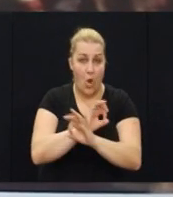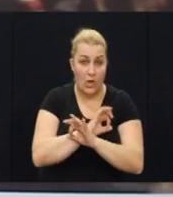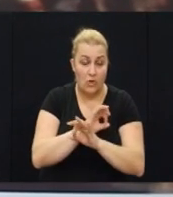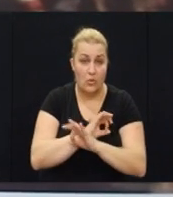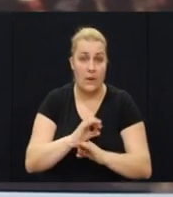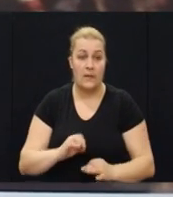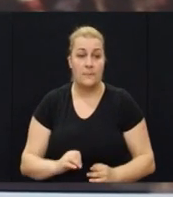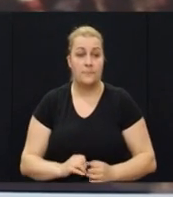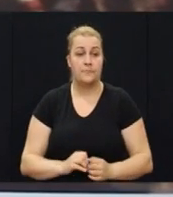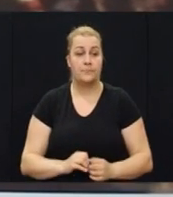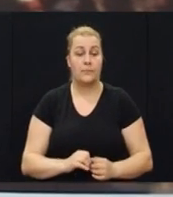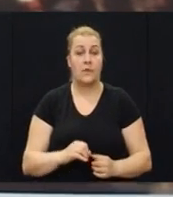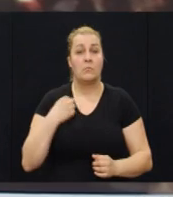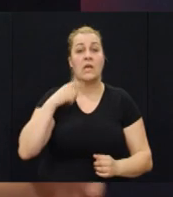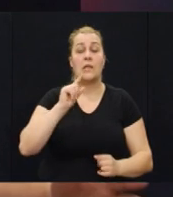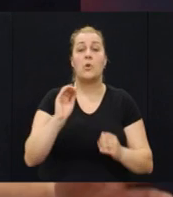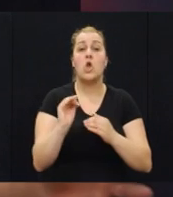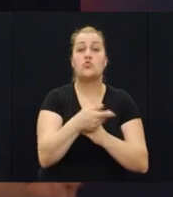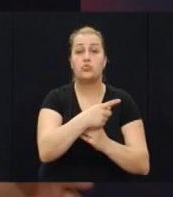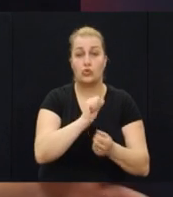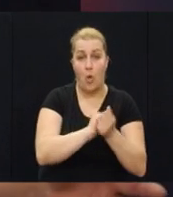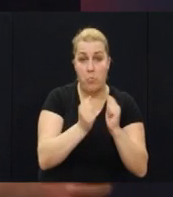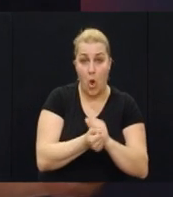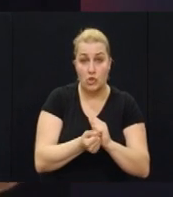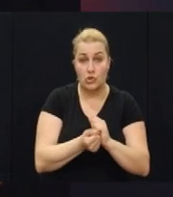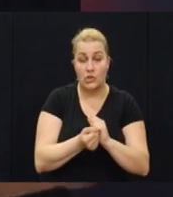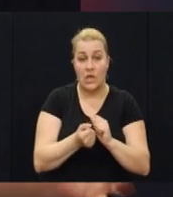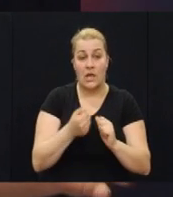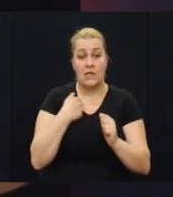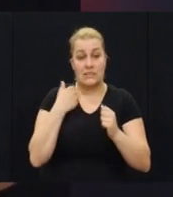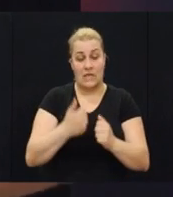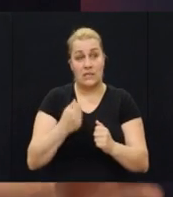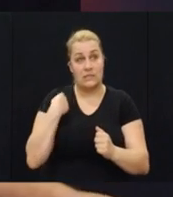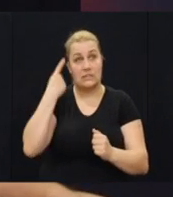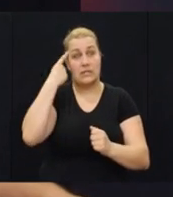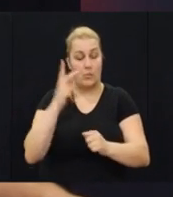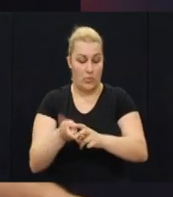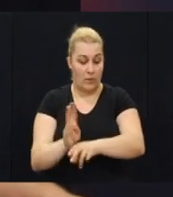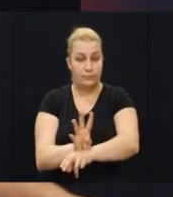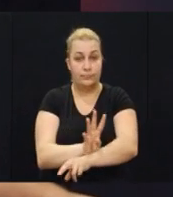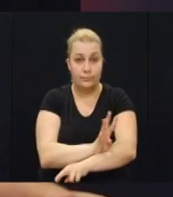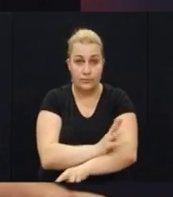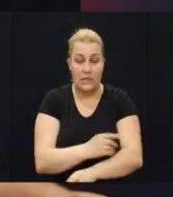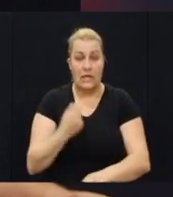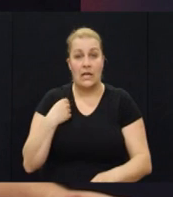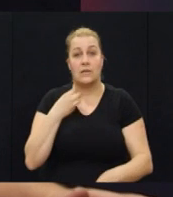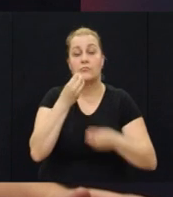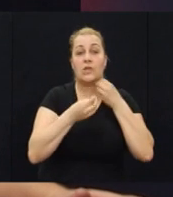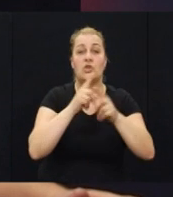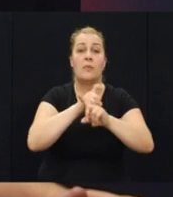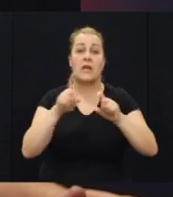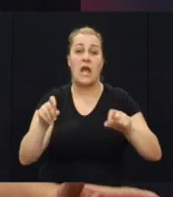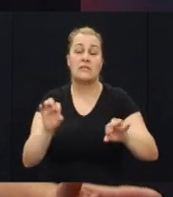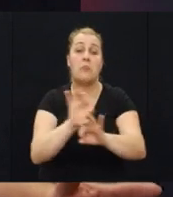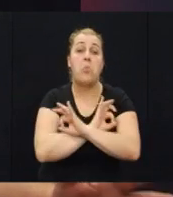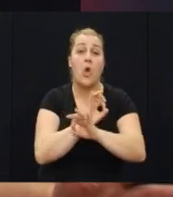poginuli odlazimo na južno bojište u tom Črnovut koji je sad sada se cili i naježim kad se sitim kad spominjam te poginule razne ljude